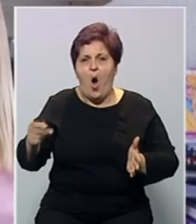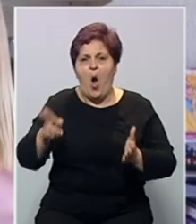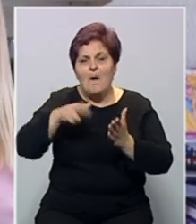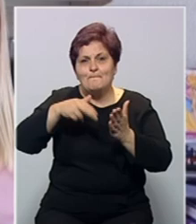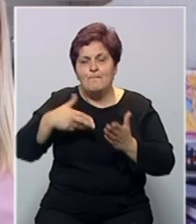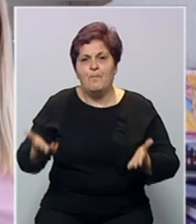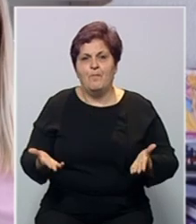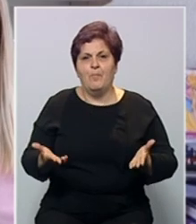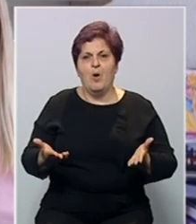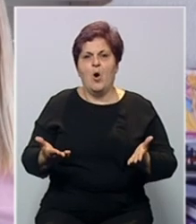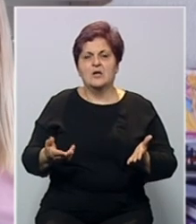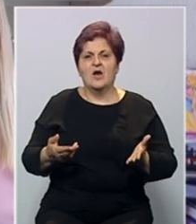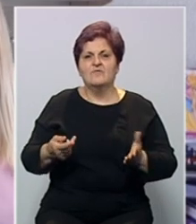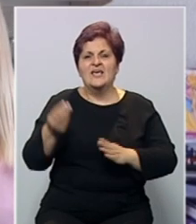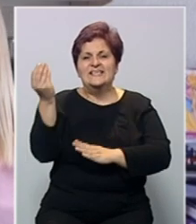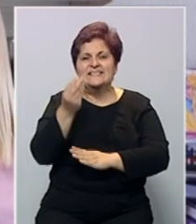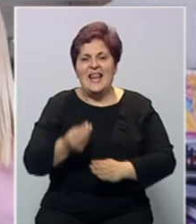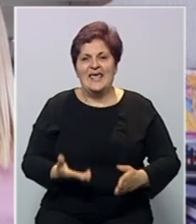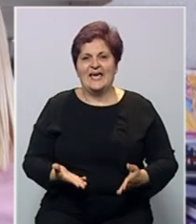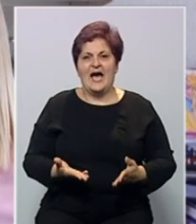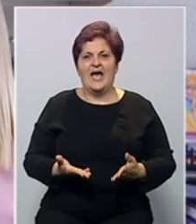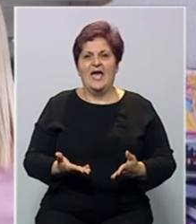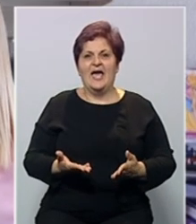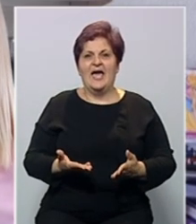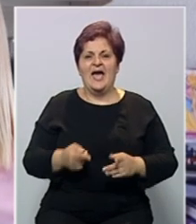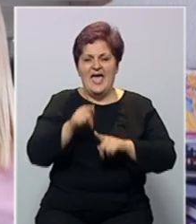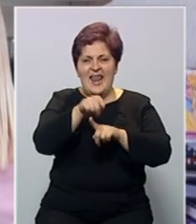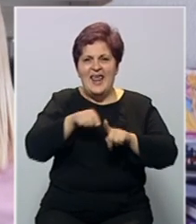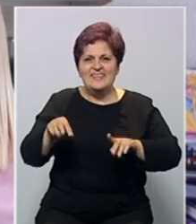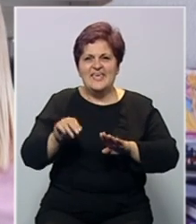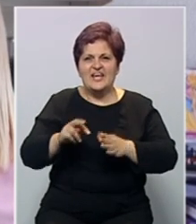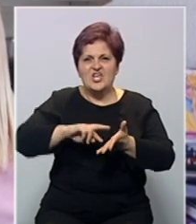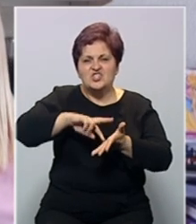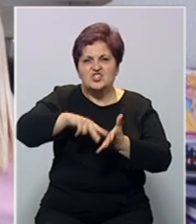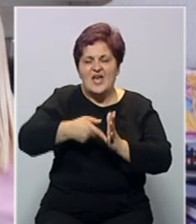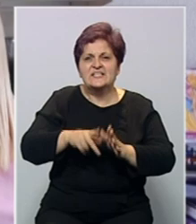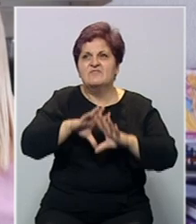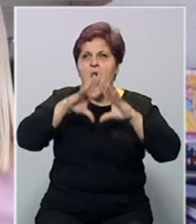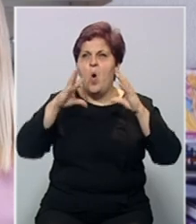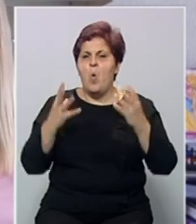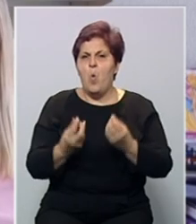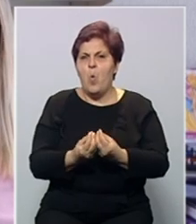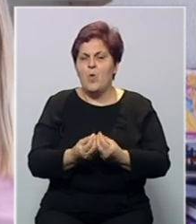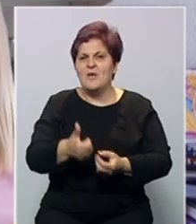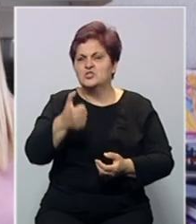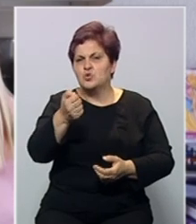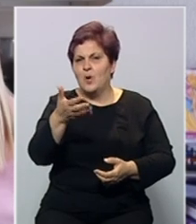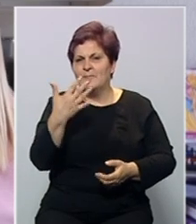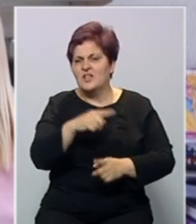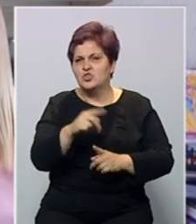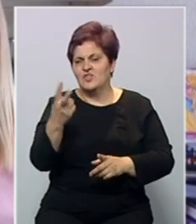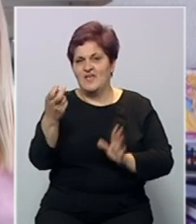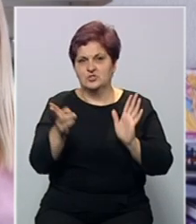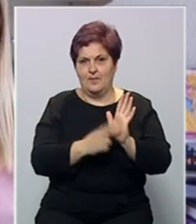bojice, pribore za likovno, kao i lenjiri, šestari i sve to u ukupnom iznosu iznosi oko 150 do